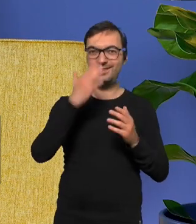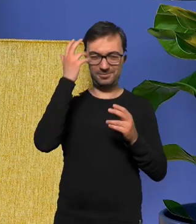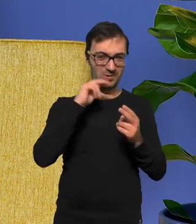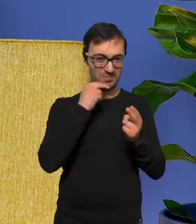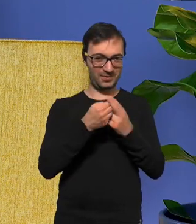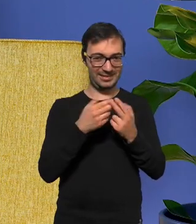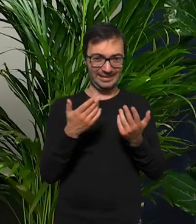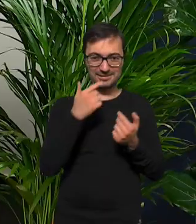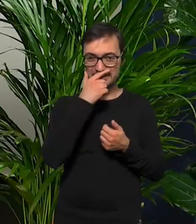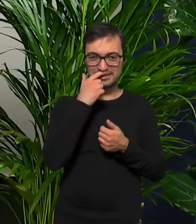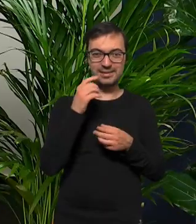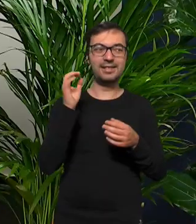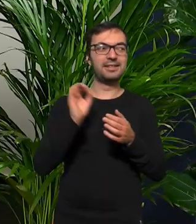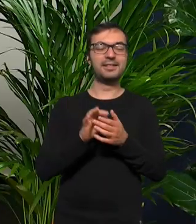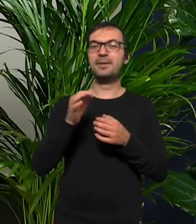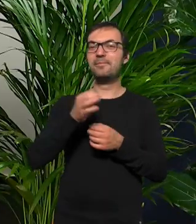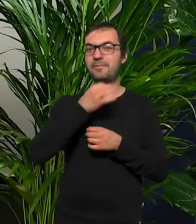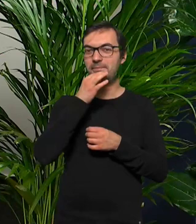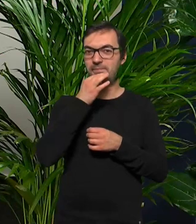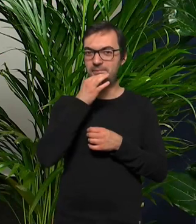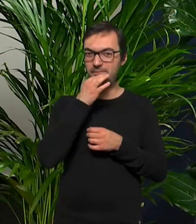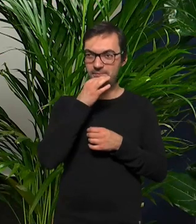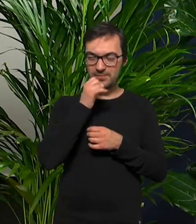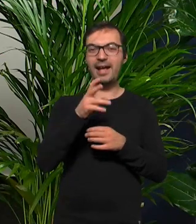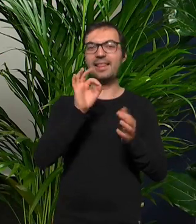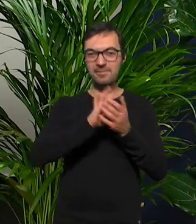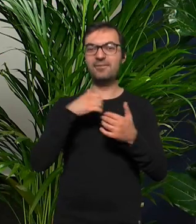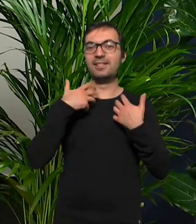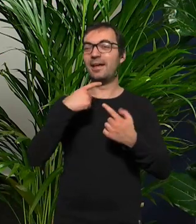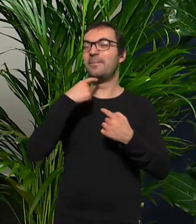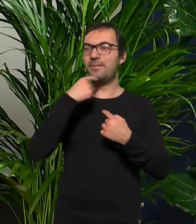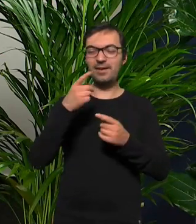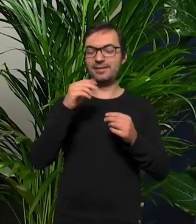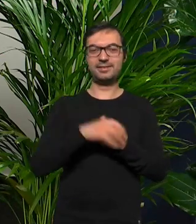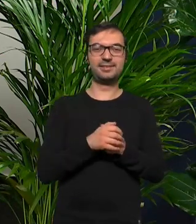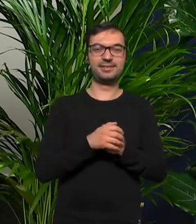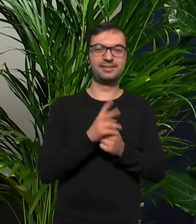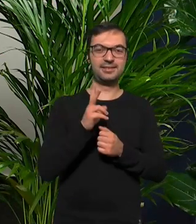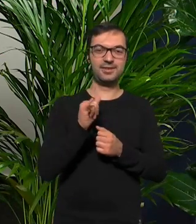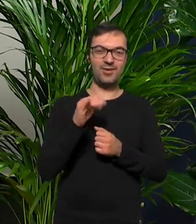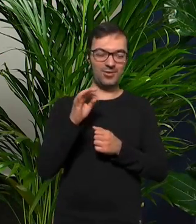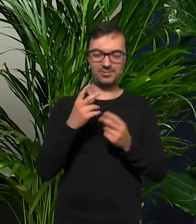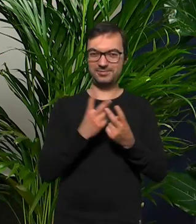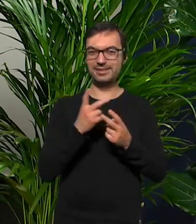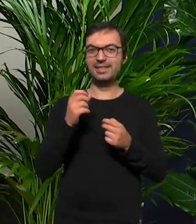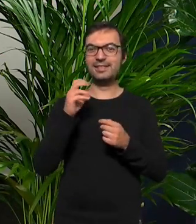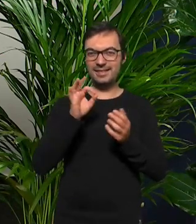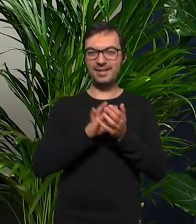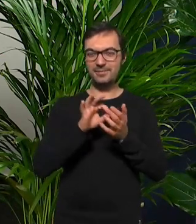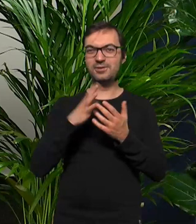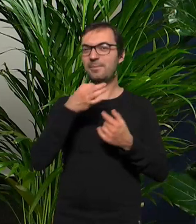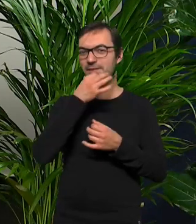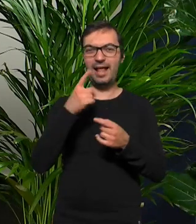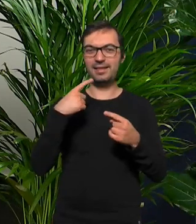pytanie na pytanie, które zawsze wisi w powietrzu ale nie zostało jeszcze wypowiedziane w kojocie w kojocie, tak, gdzieś tutaj się kręcisz